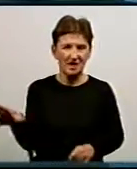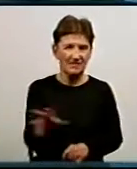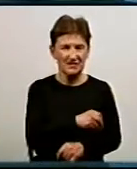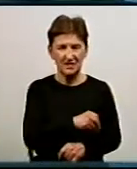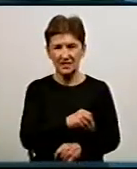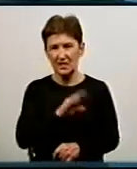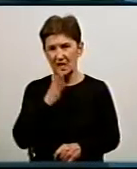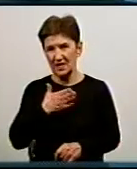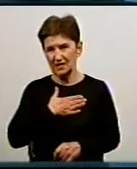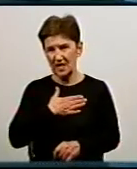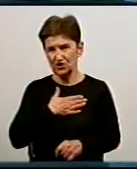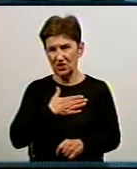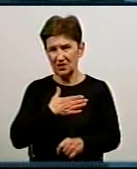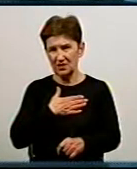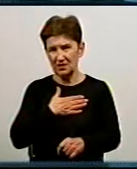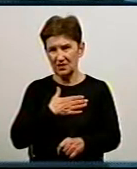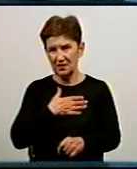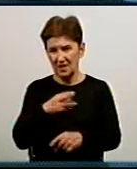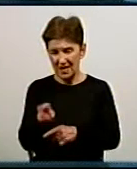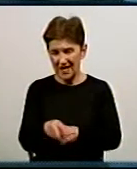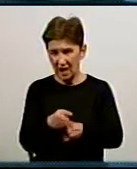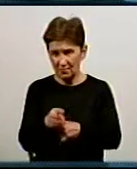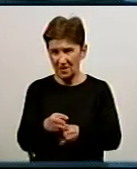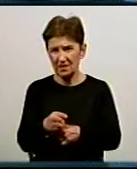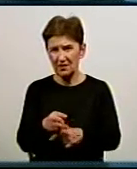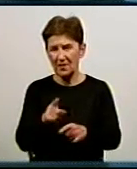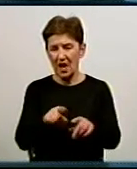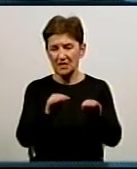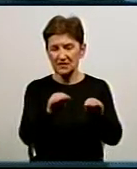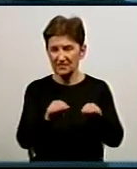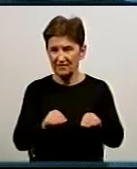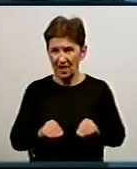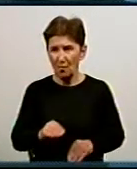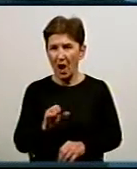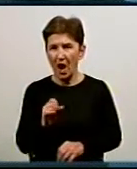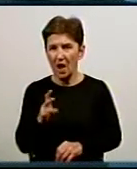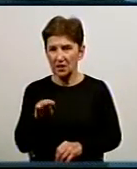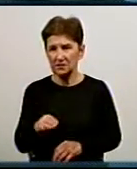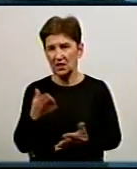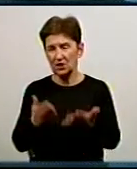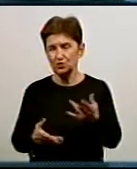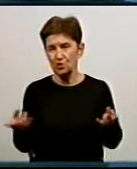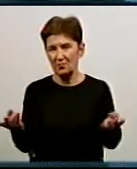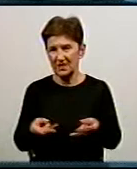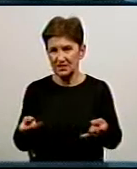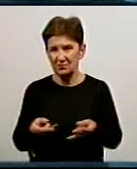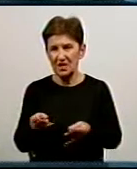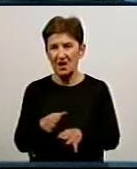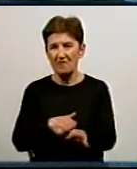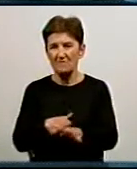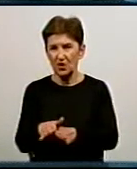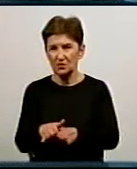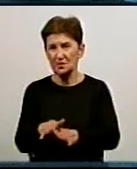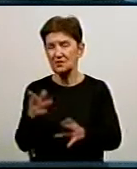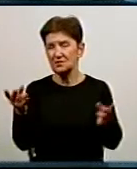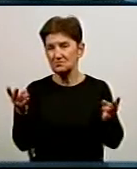камер. Тобто, ми перевіряємо, складається відповідний акт про перевірку. І якщо необхідне виконання якихось робіт, ми